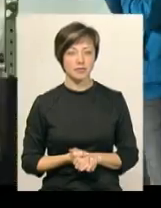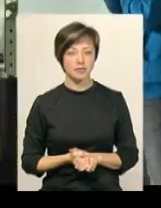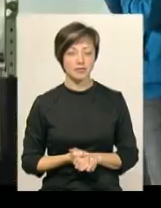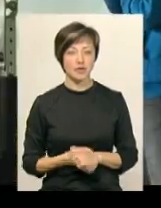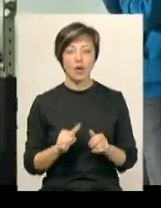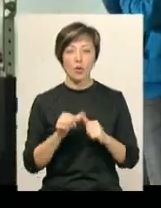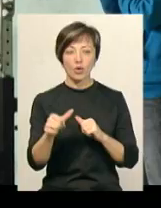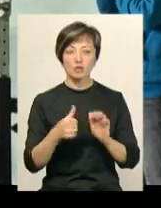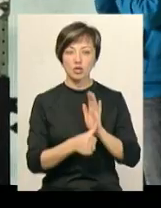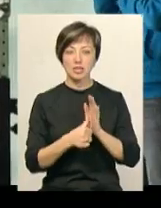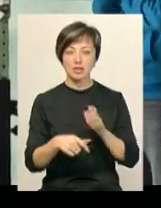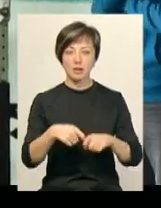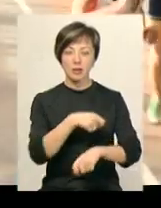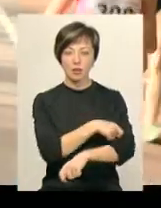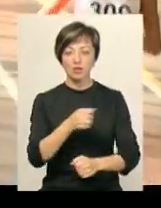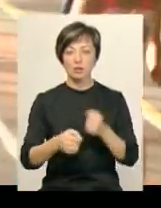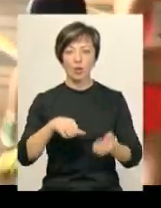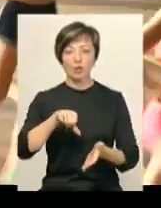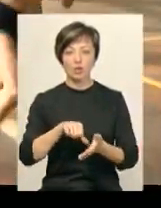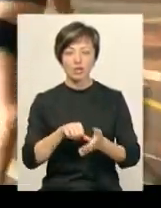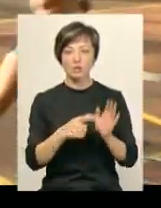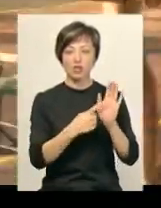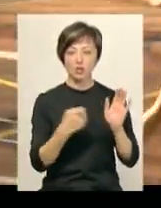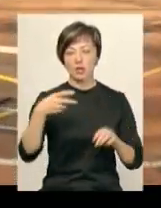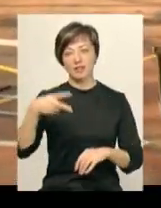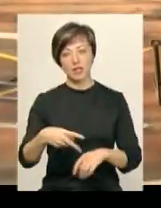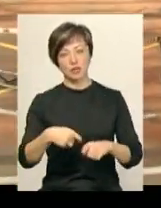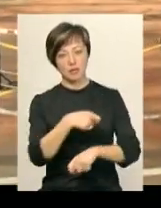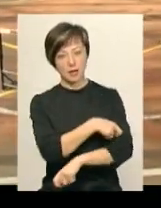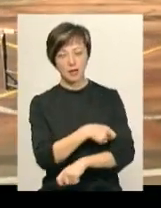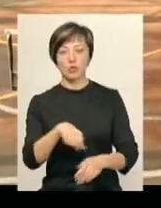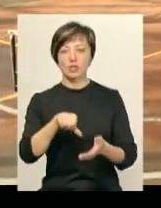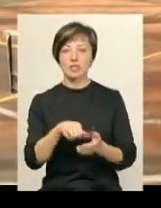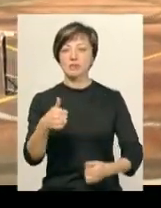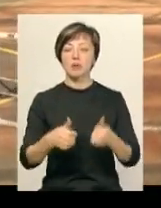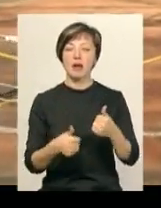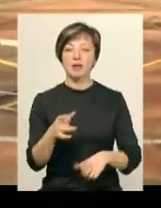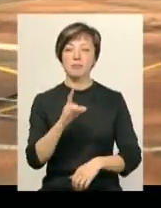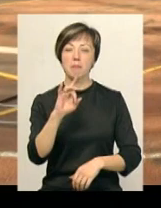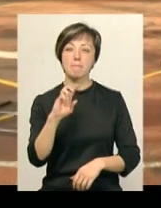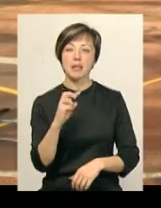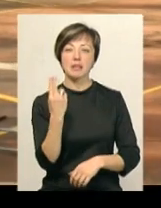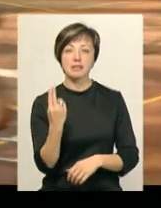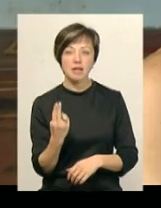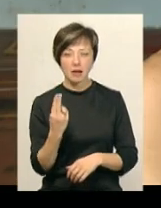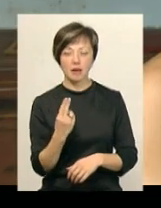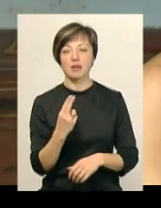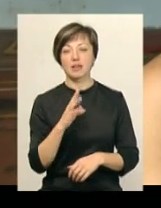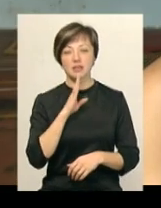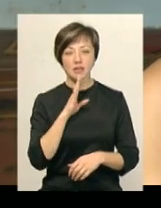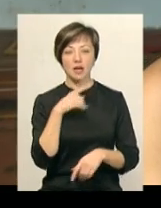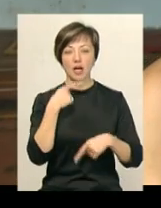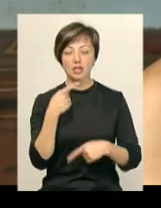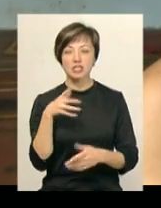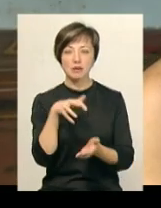Окрім 60-метрового забігу, учасники бігли 600 та 2000 метрів. Учасниця змагань з Білої церкви Олександра Марінченко легкою